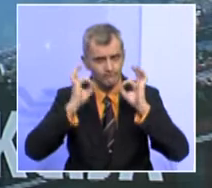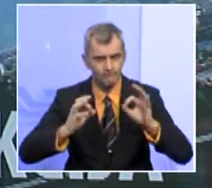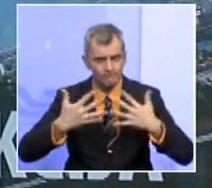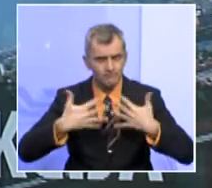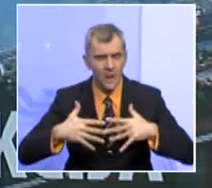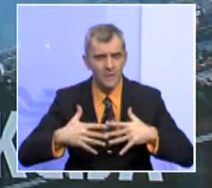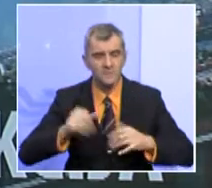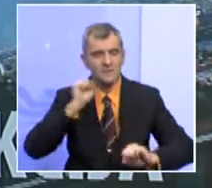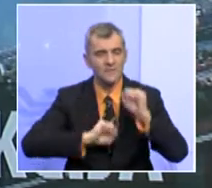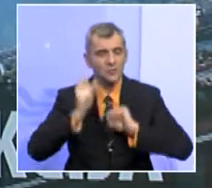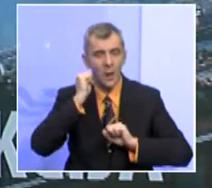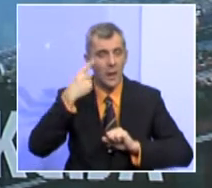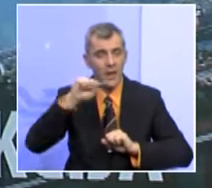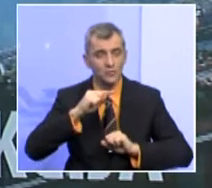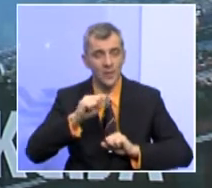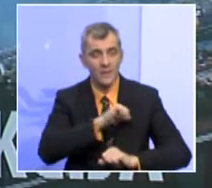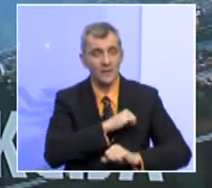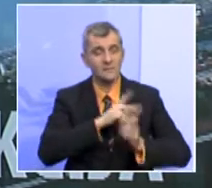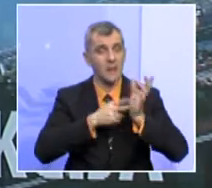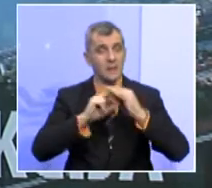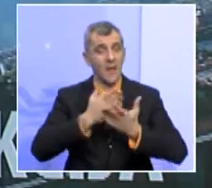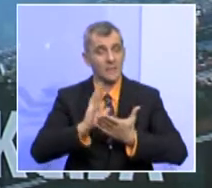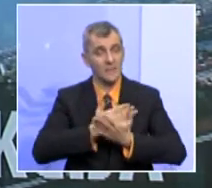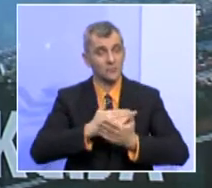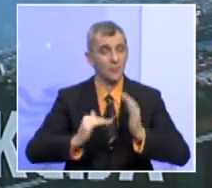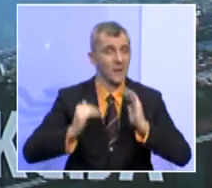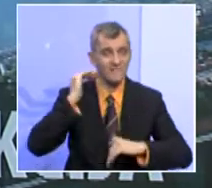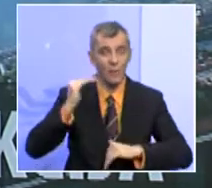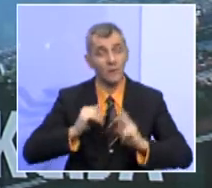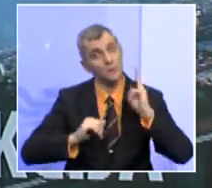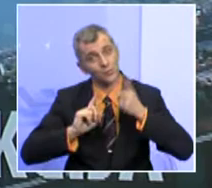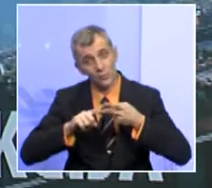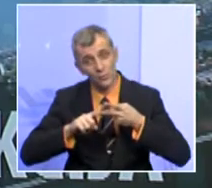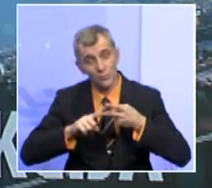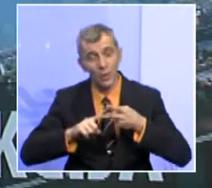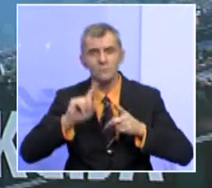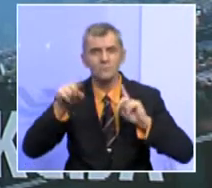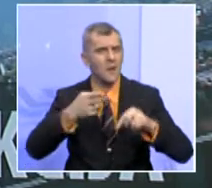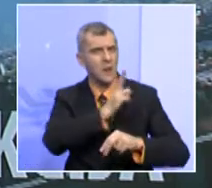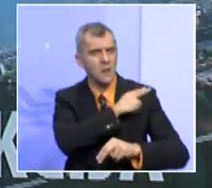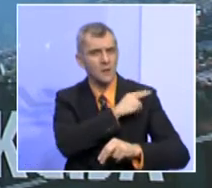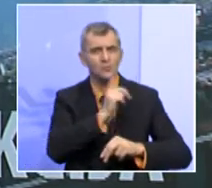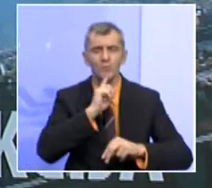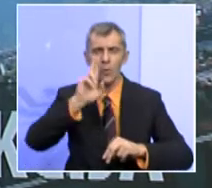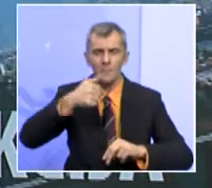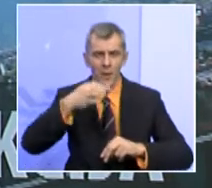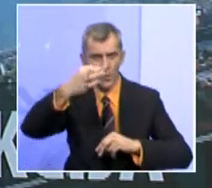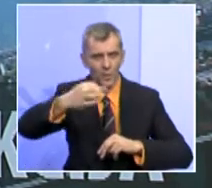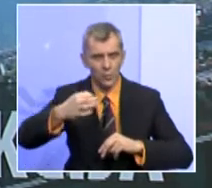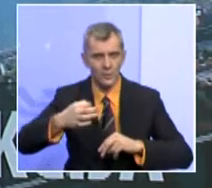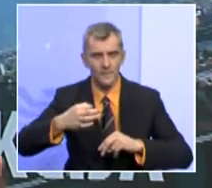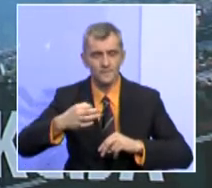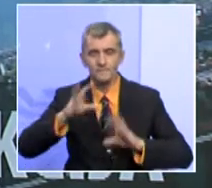zašte nacionalnih interesa na entitetskoj razini. I drugo, određene nadležnosti koje sada imaju kantoni, odnosno